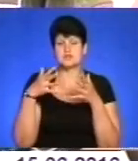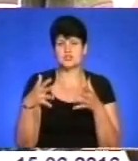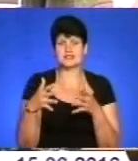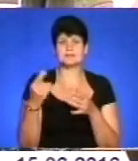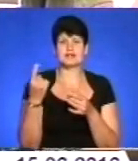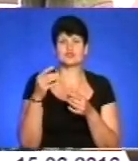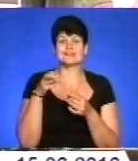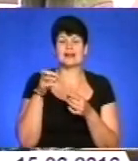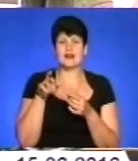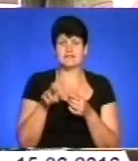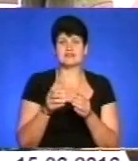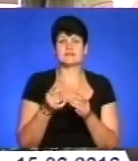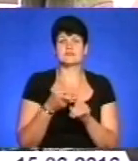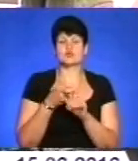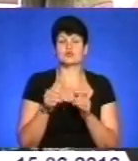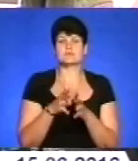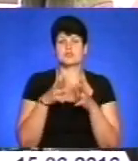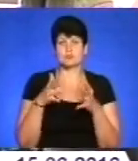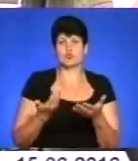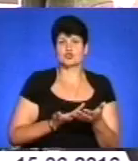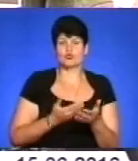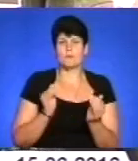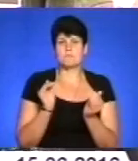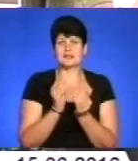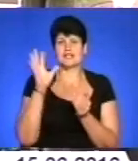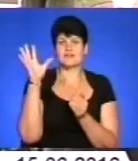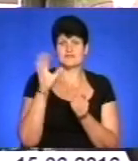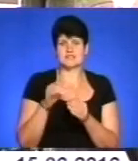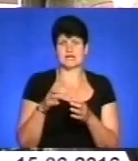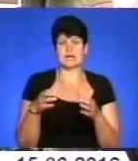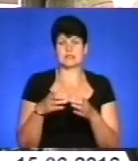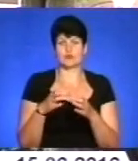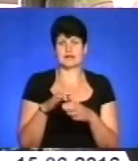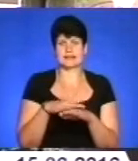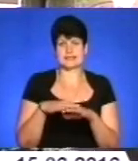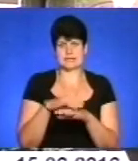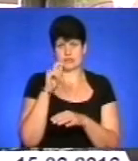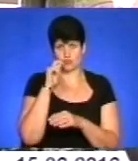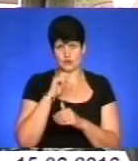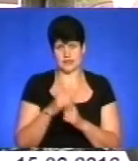в зв'язку з збільшенням прожиткових мінімум для всіх категорій населення України.